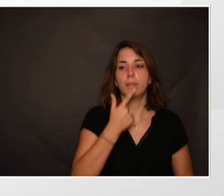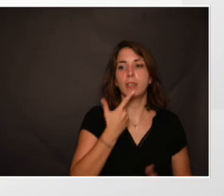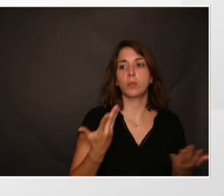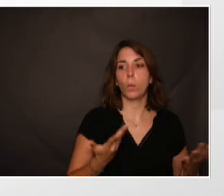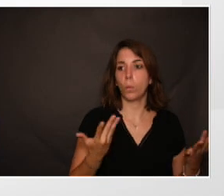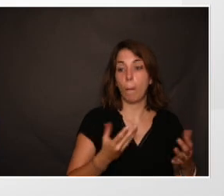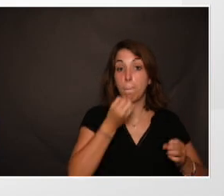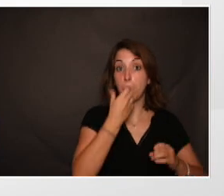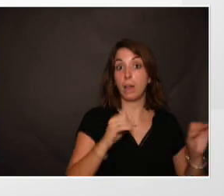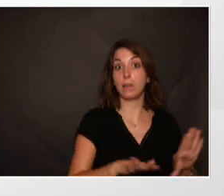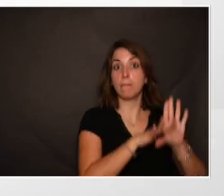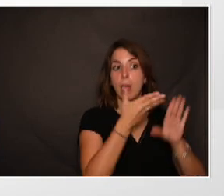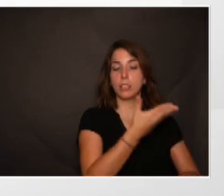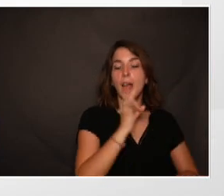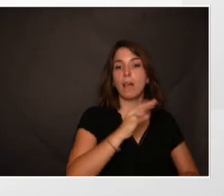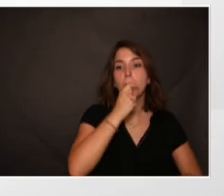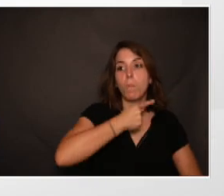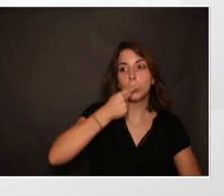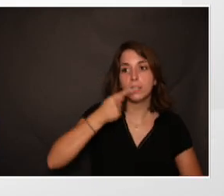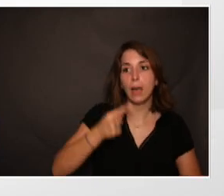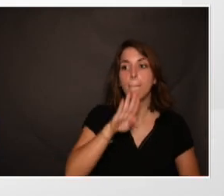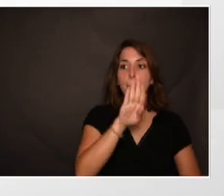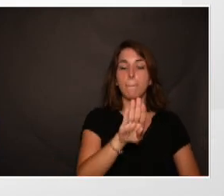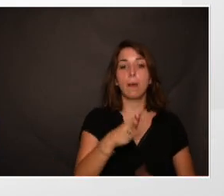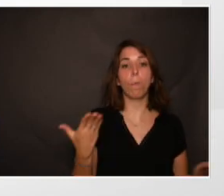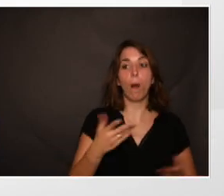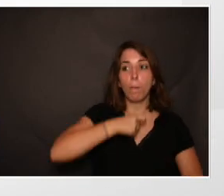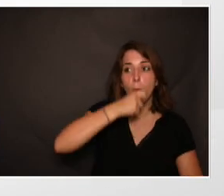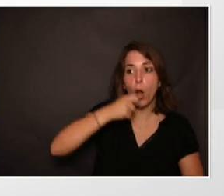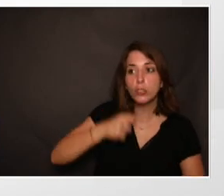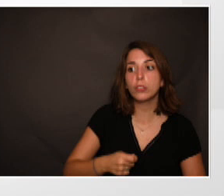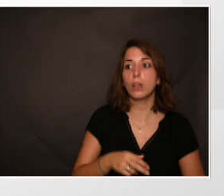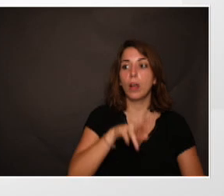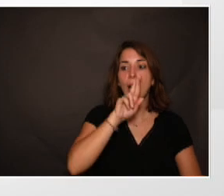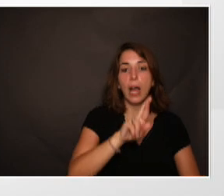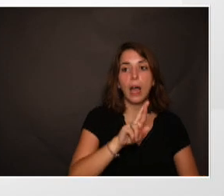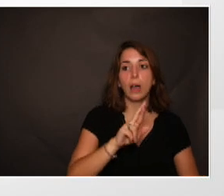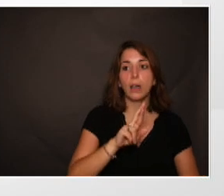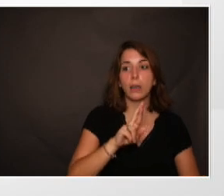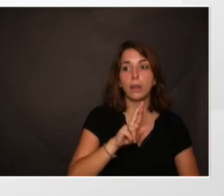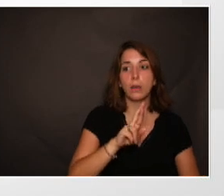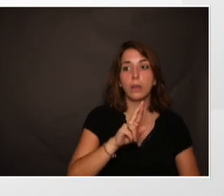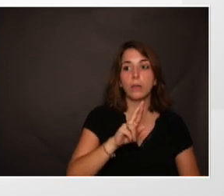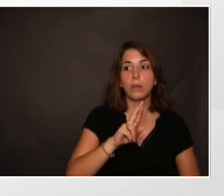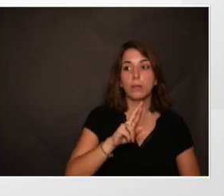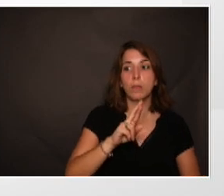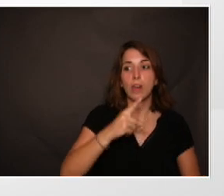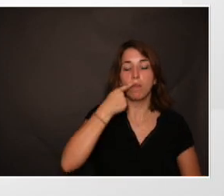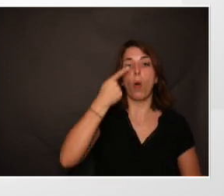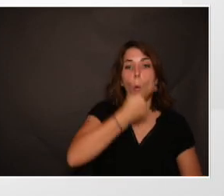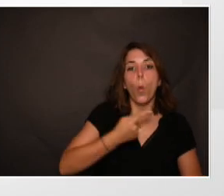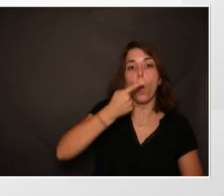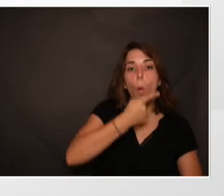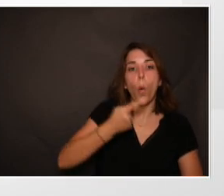un bon usage du brossage, B comme brosser haut et bas séparément, R pour les rouleaux, faire des mouvements de